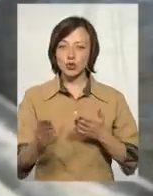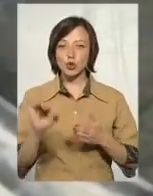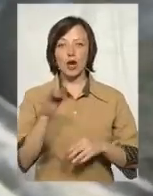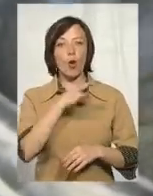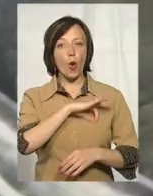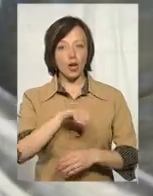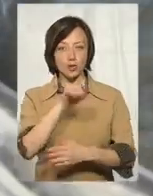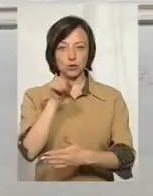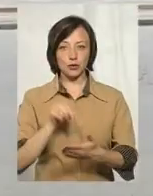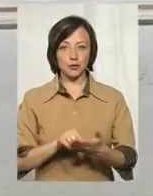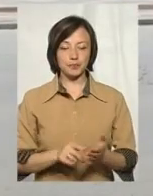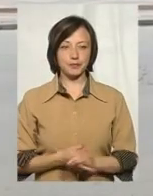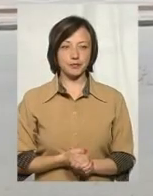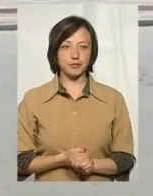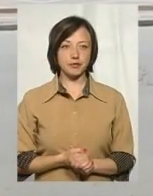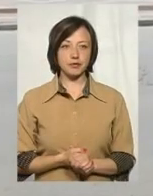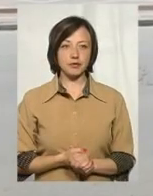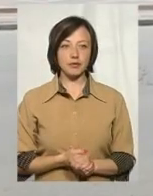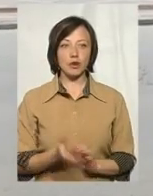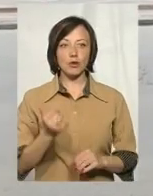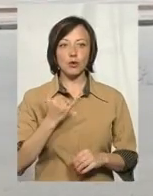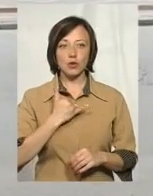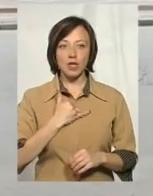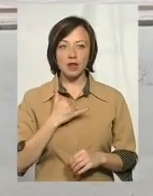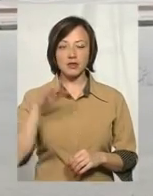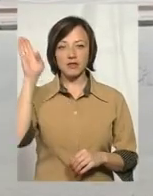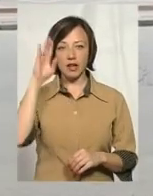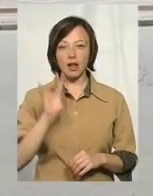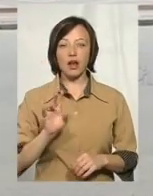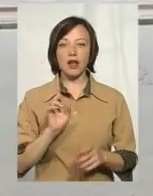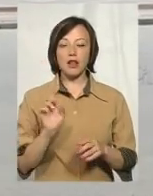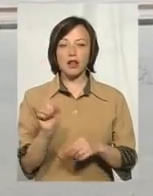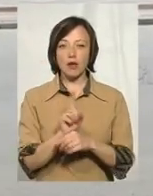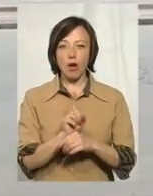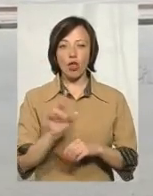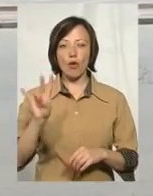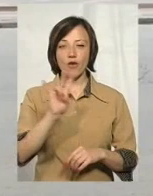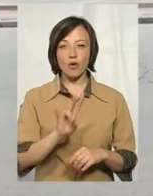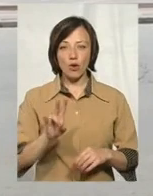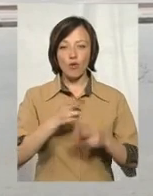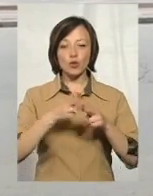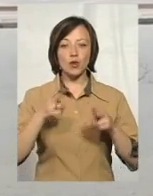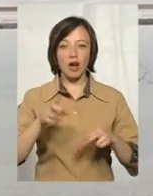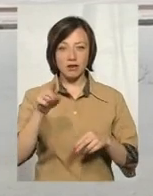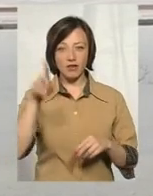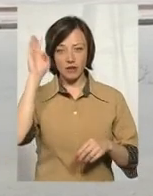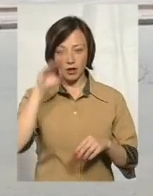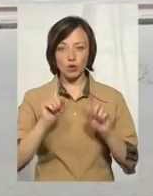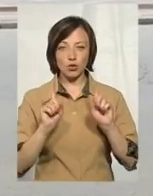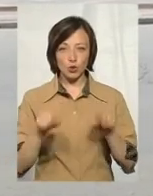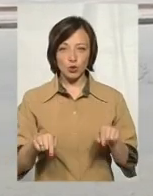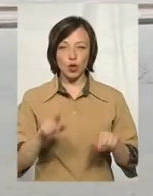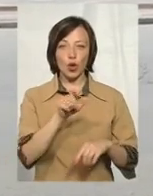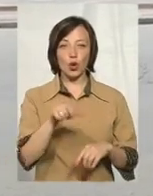та корисною. У нас вода нормальна, на Новоуччині. Дунається на їх, вода теж на спуску, як з Дунаєць виїжджати, там люди